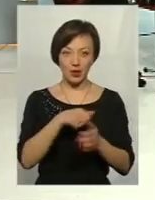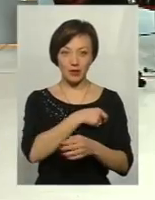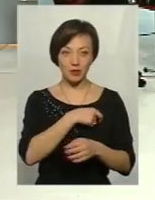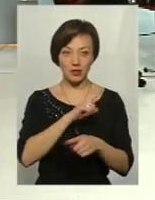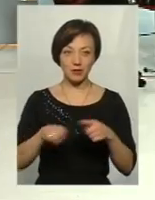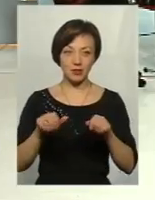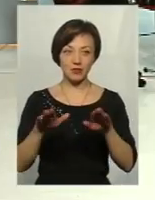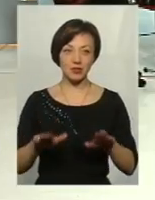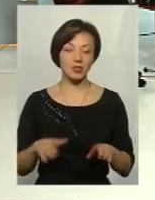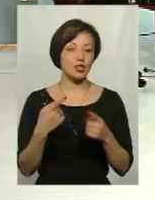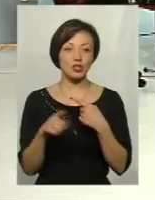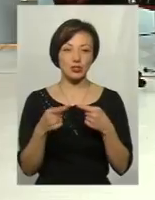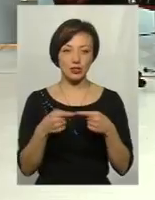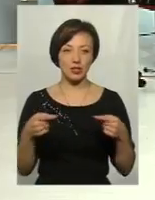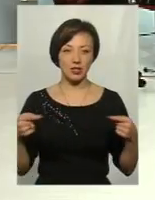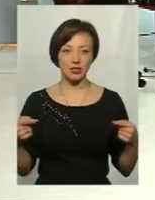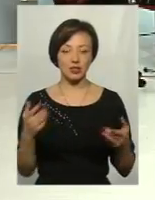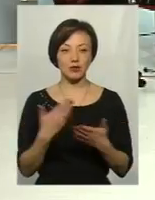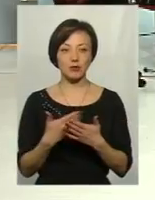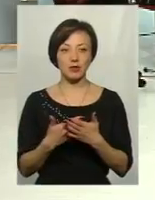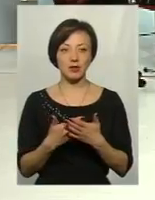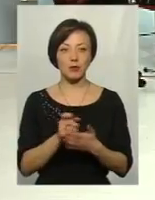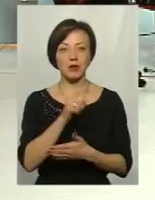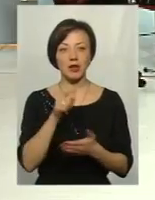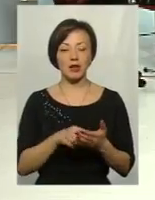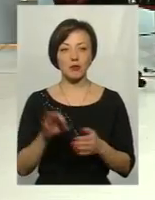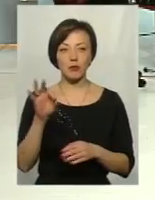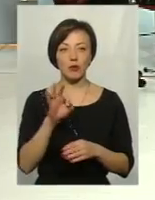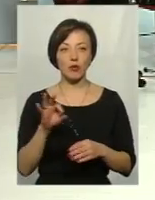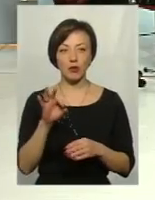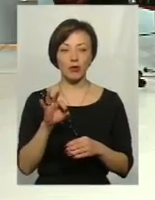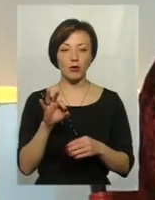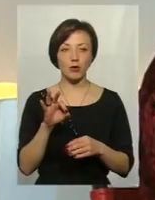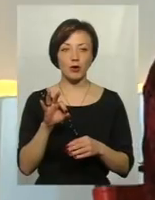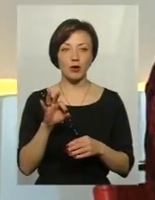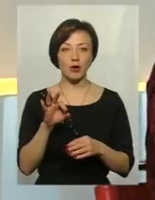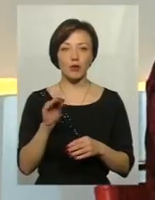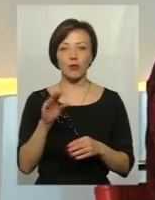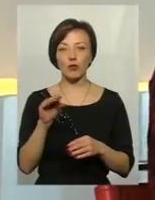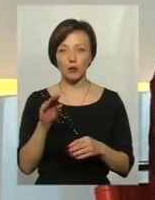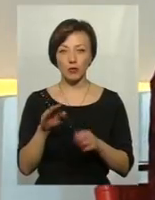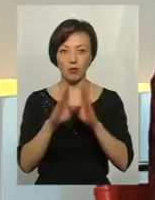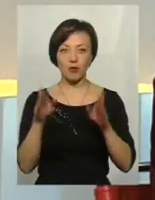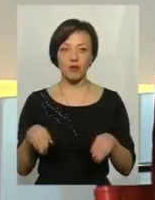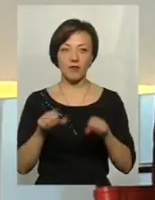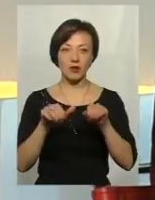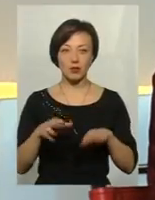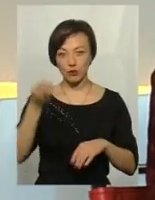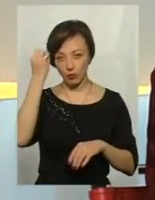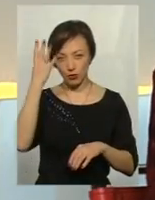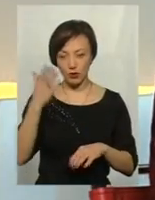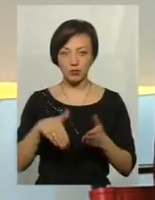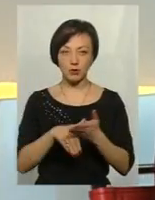вирішити питання? Інші речі. Ну, скажімо так, питання того пункту пропуску можна було вирішити в цивільним